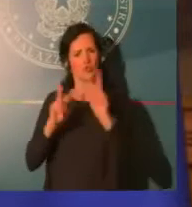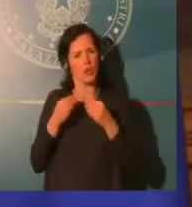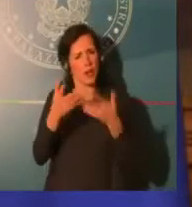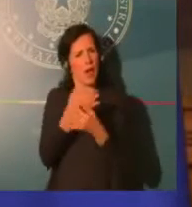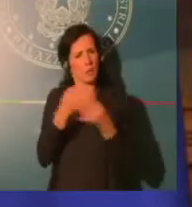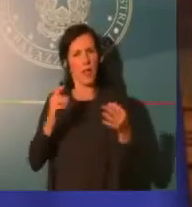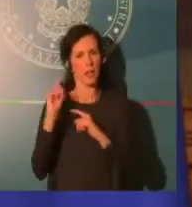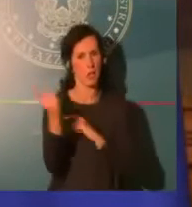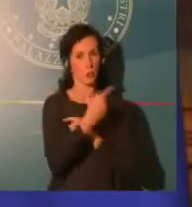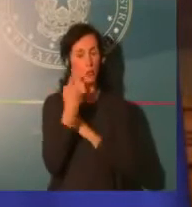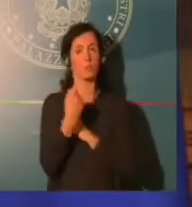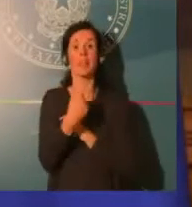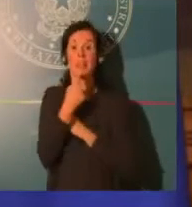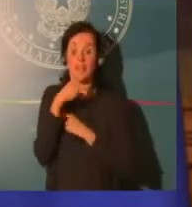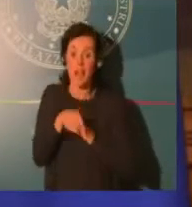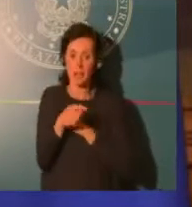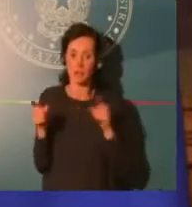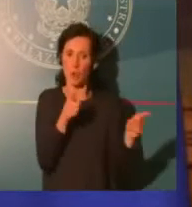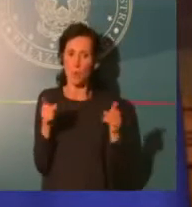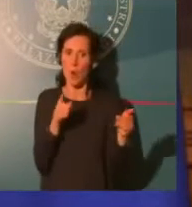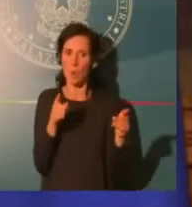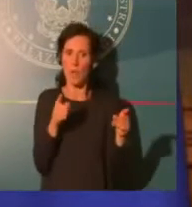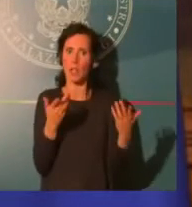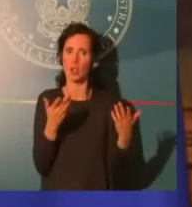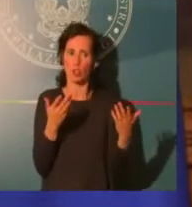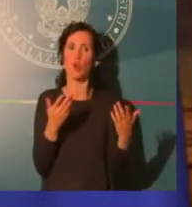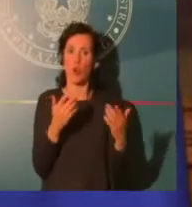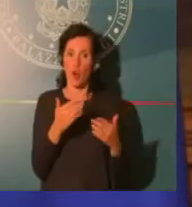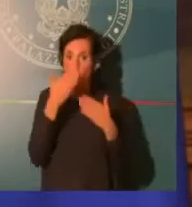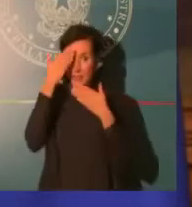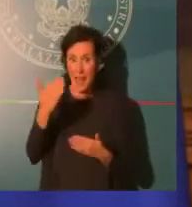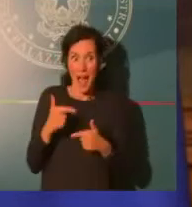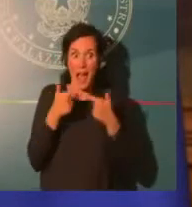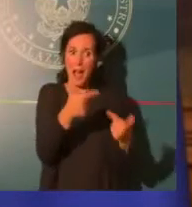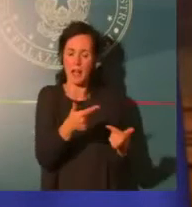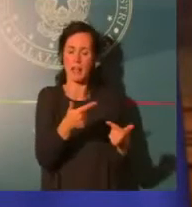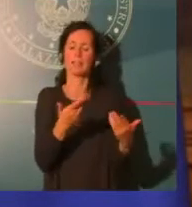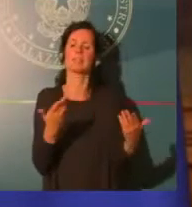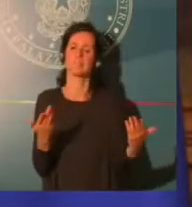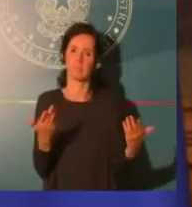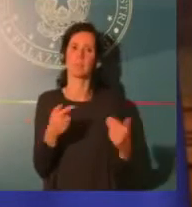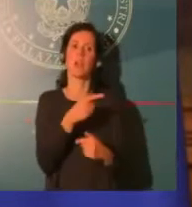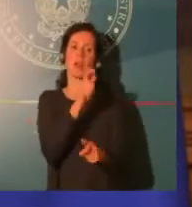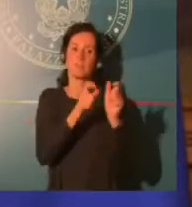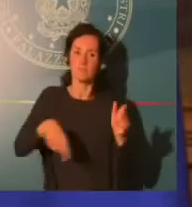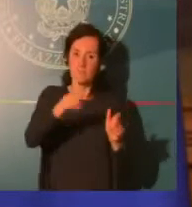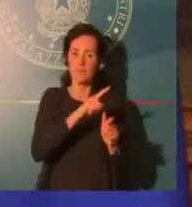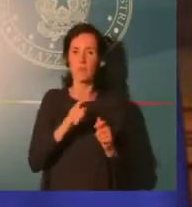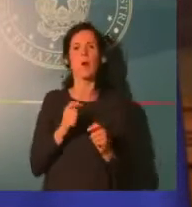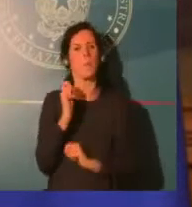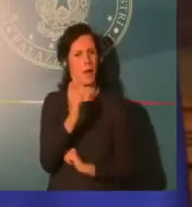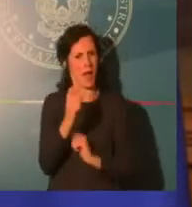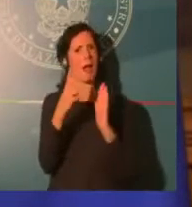contribuisce versando le tasse a una ridistribuzione di chi in questo momento è in gravissima difficoltà e questa è la nostra politica,